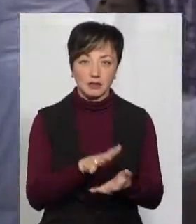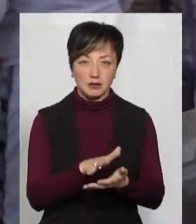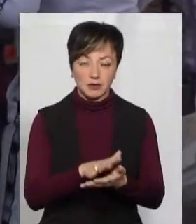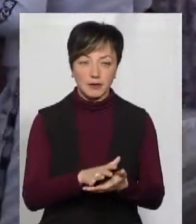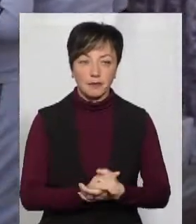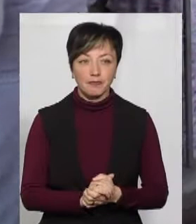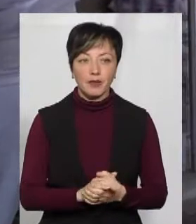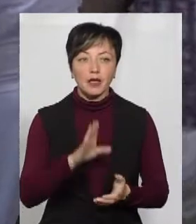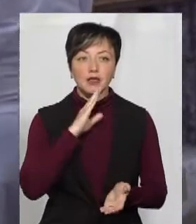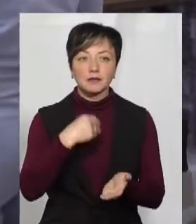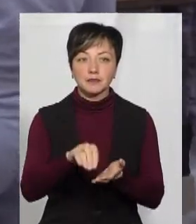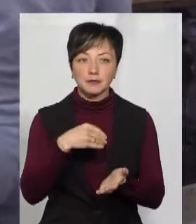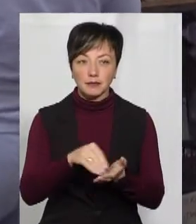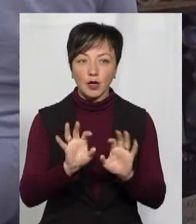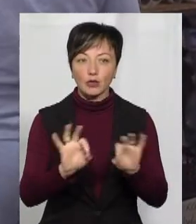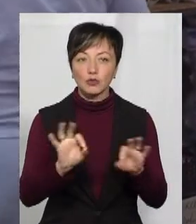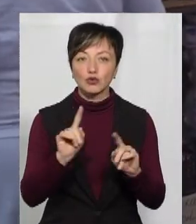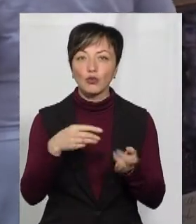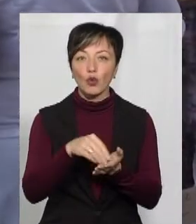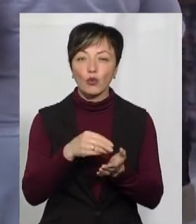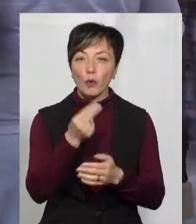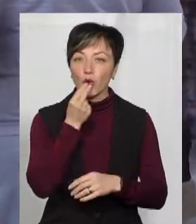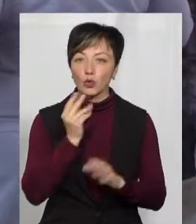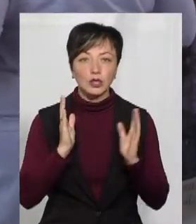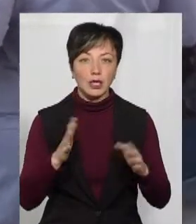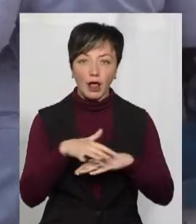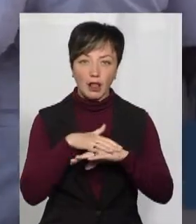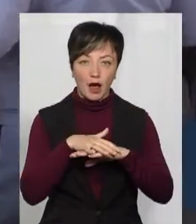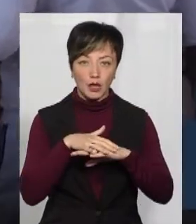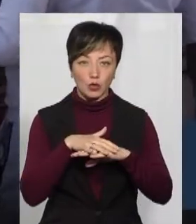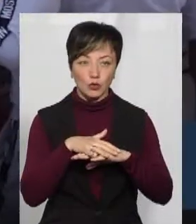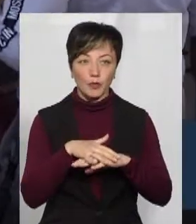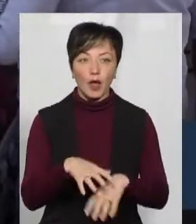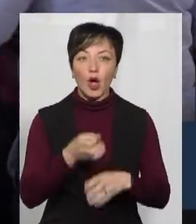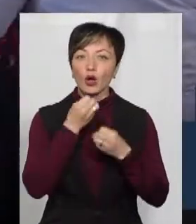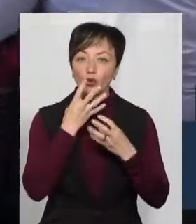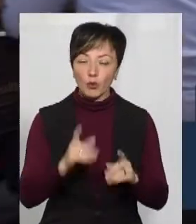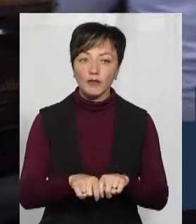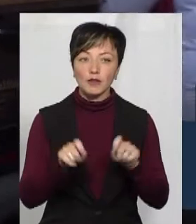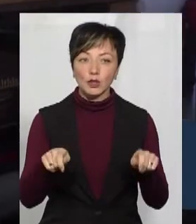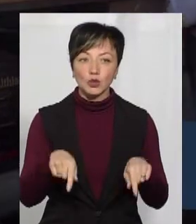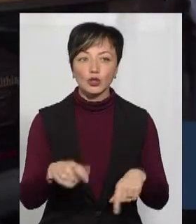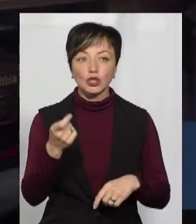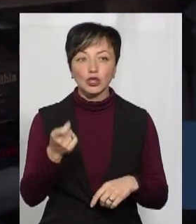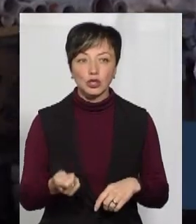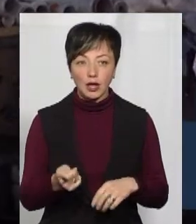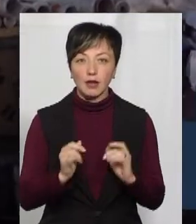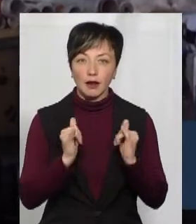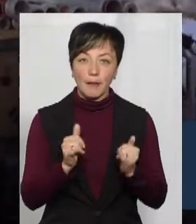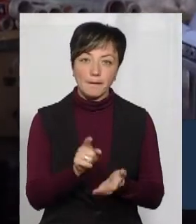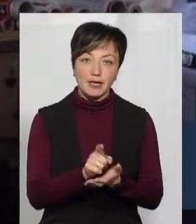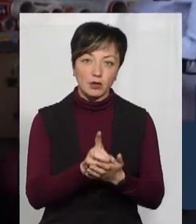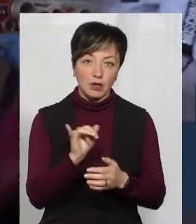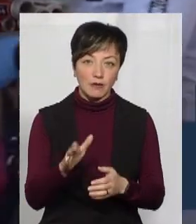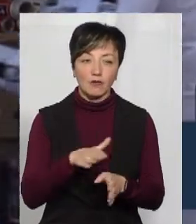Покупчення Лариса розповіла, чому купує продукти тільки на ринку. Добре, що відкрили, бо тут дешевше, як для пенсіонерів. Ми